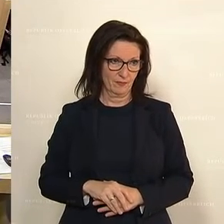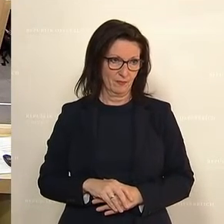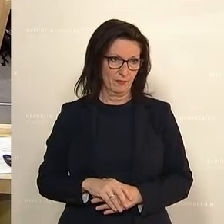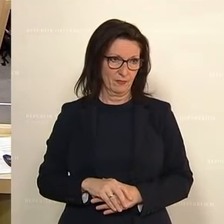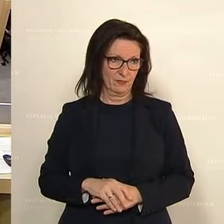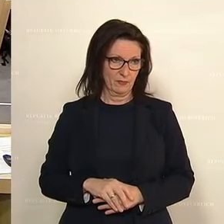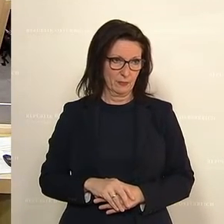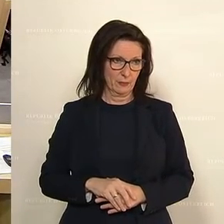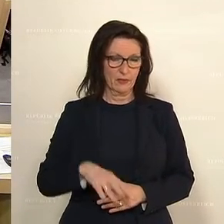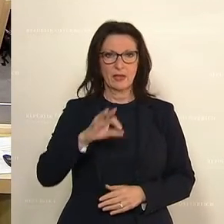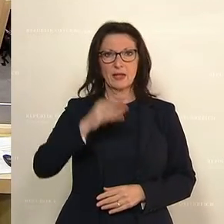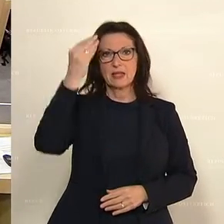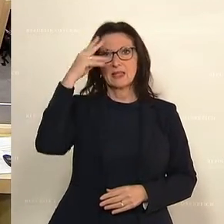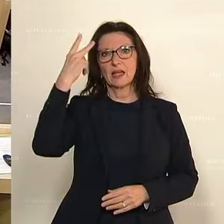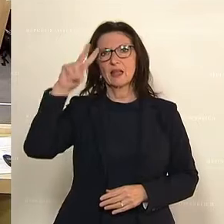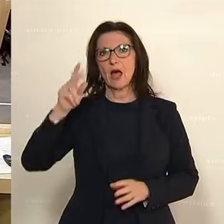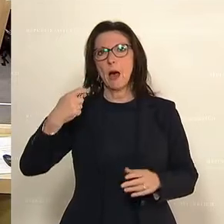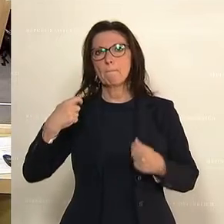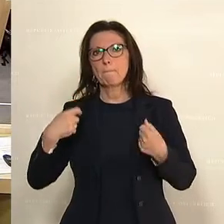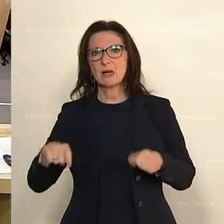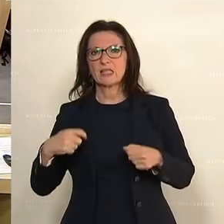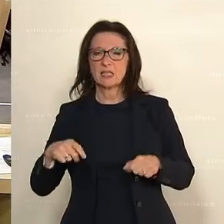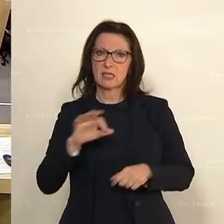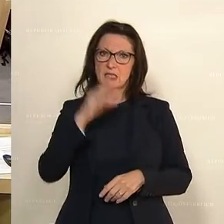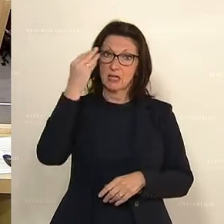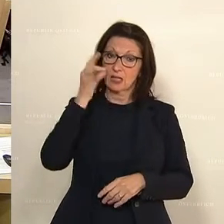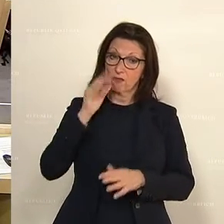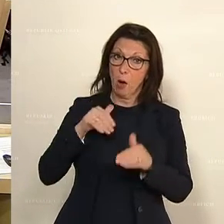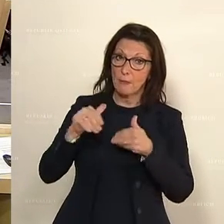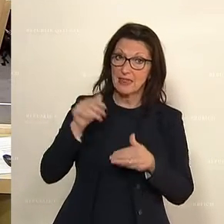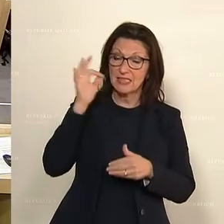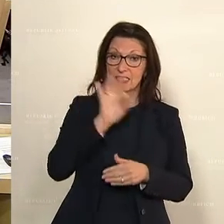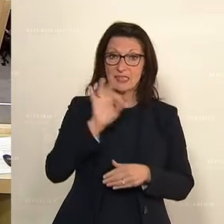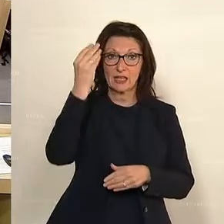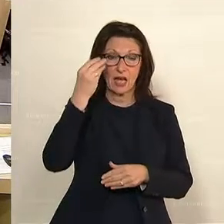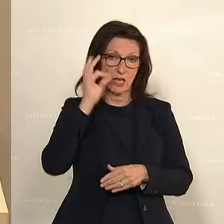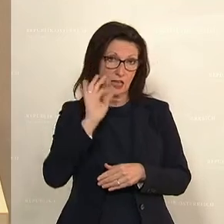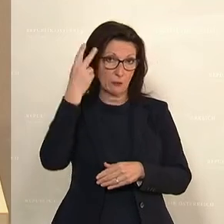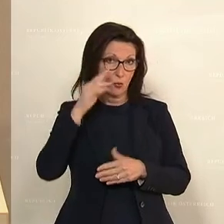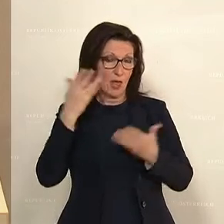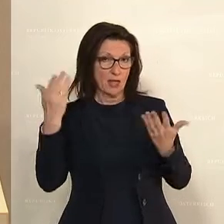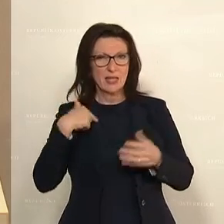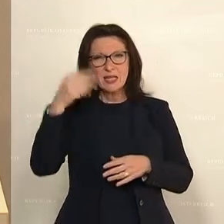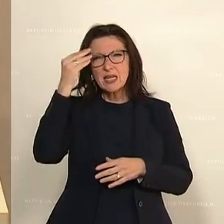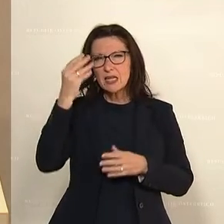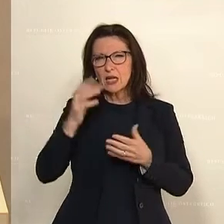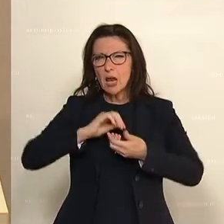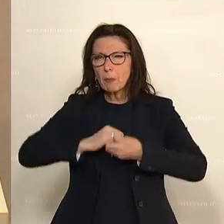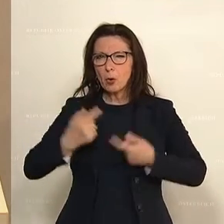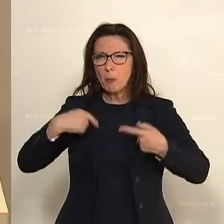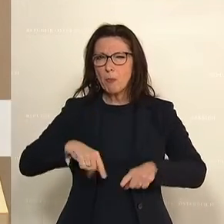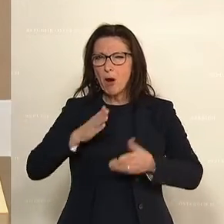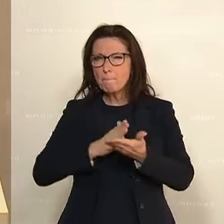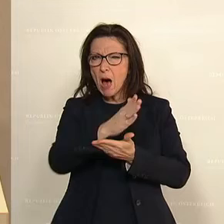Sehr geehrter Herr Präsident, geschätzte Frau Ministerin, meine sehr verehrten Damen und Herren, ich glaube, die Clubobfrau Maurer war es, die heute